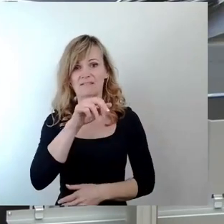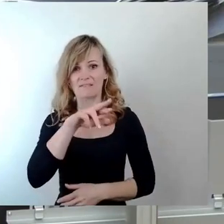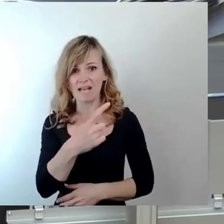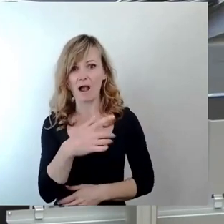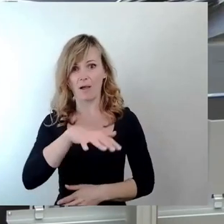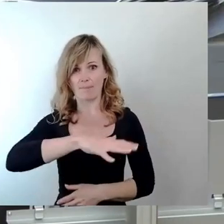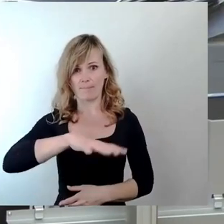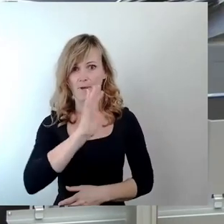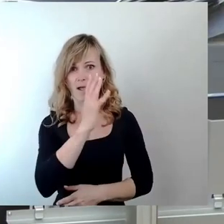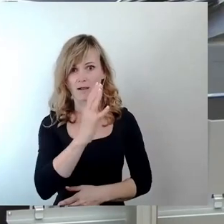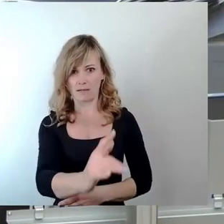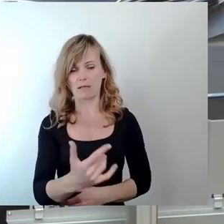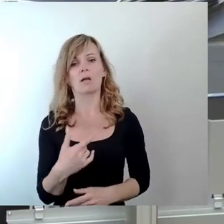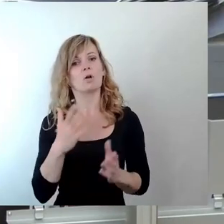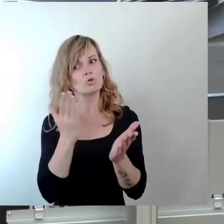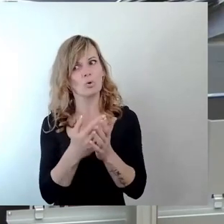Aufmerksamkeit.